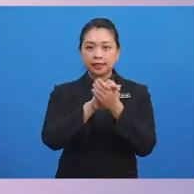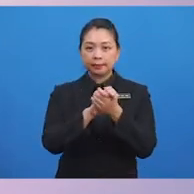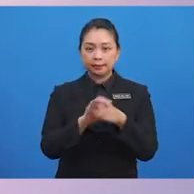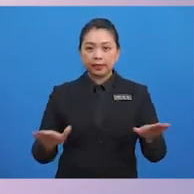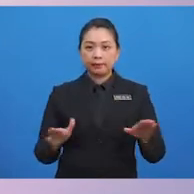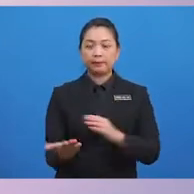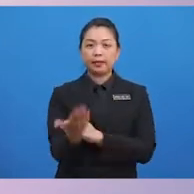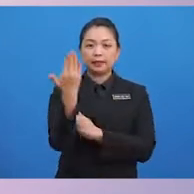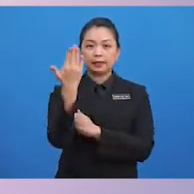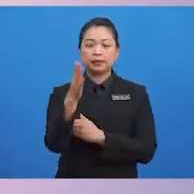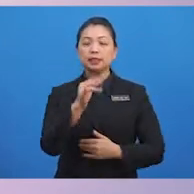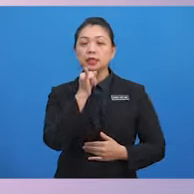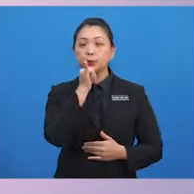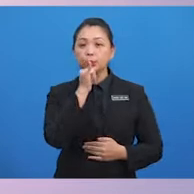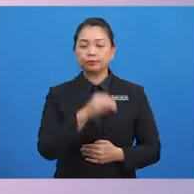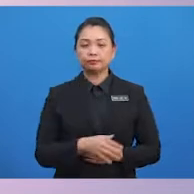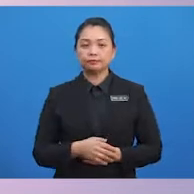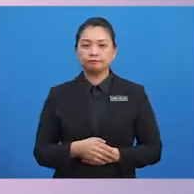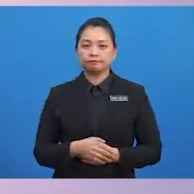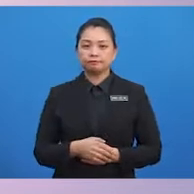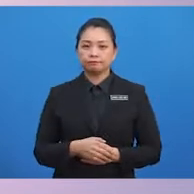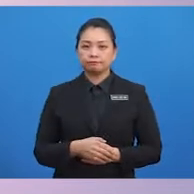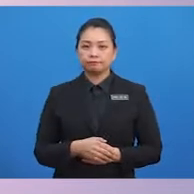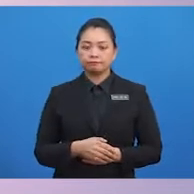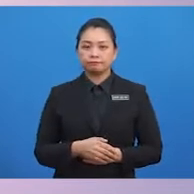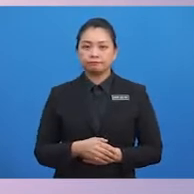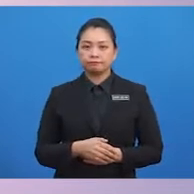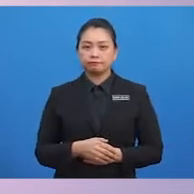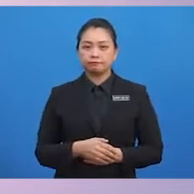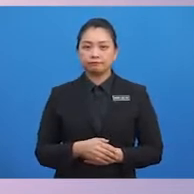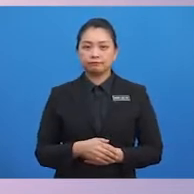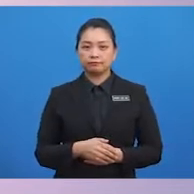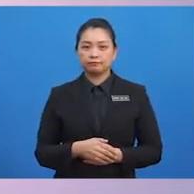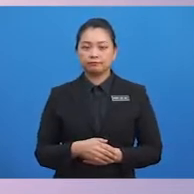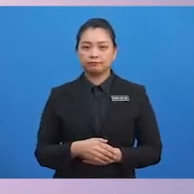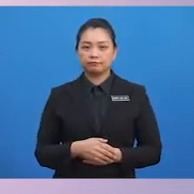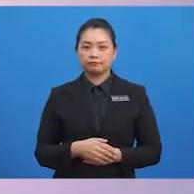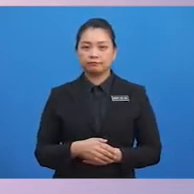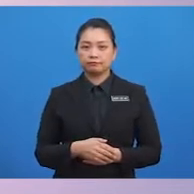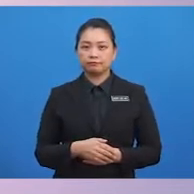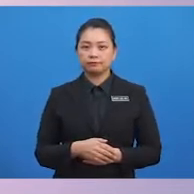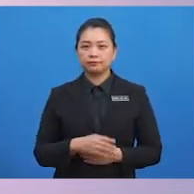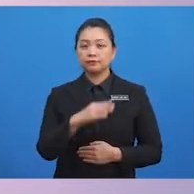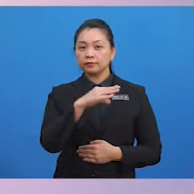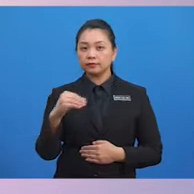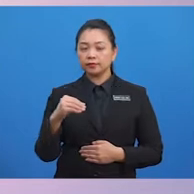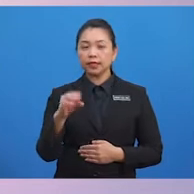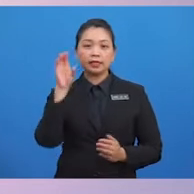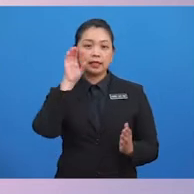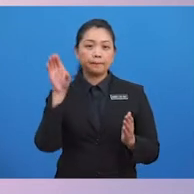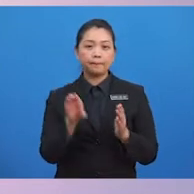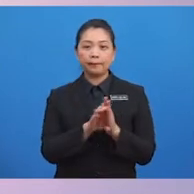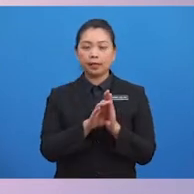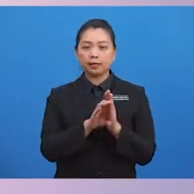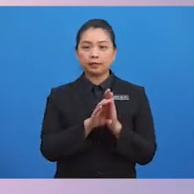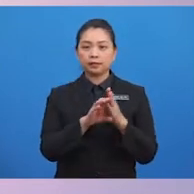Selamat pagi, Ibu. Dan jawapan bagi gambar terakhir